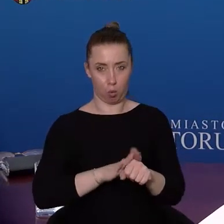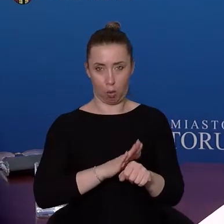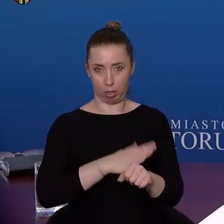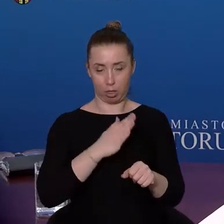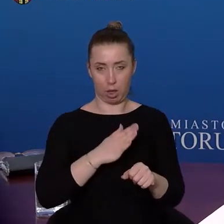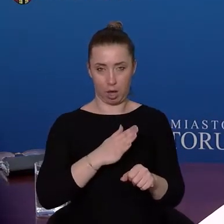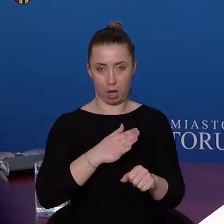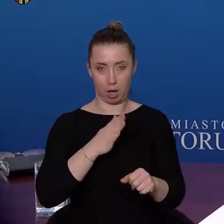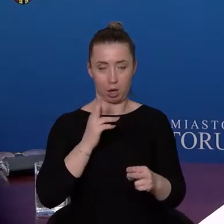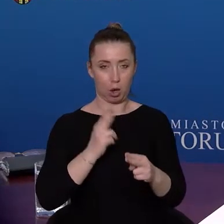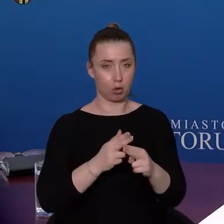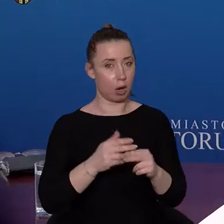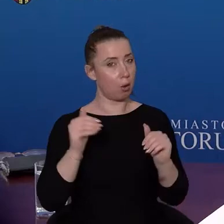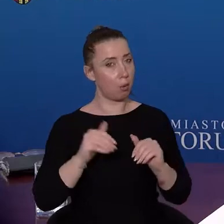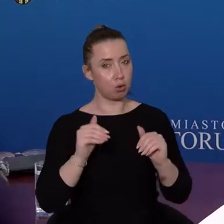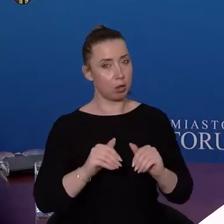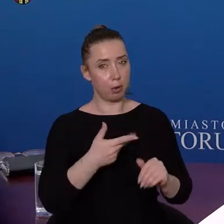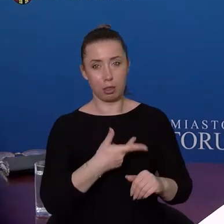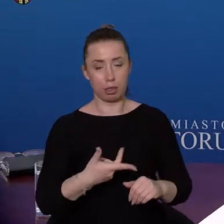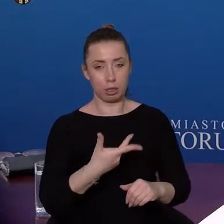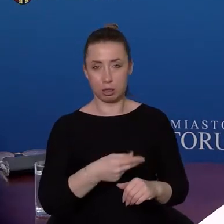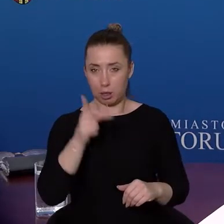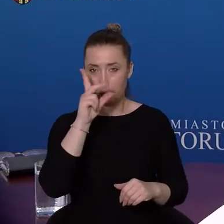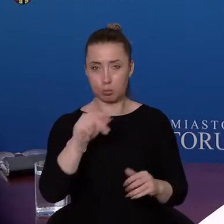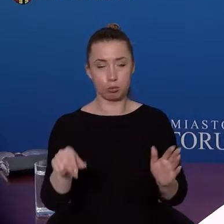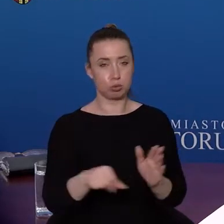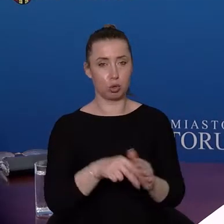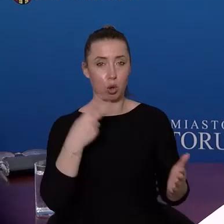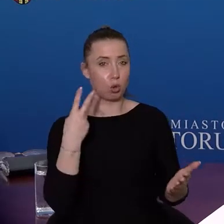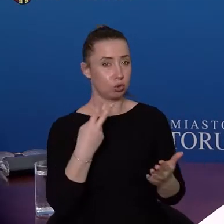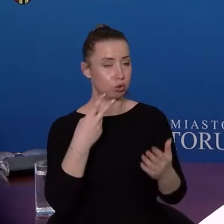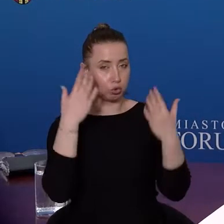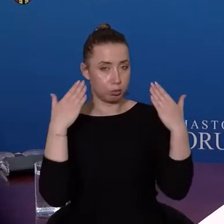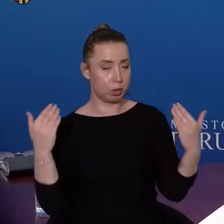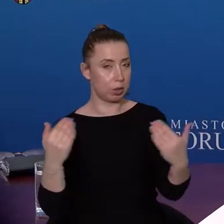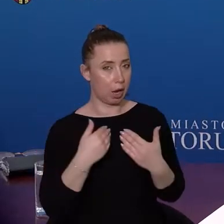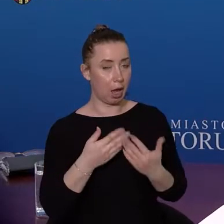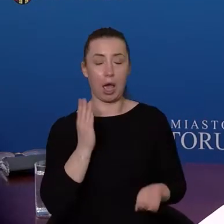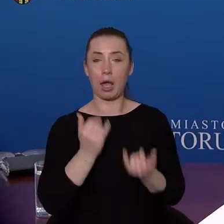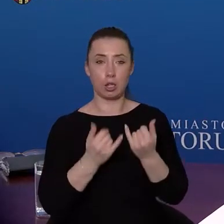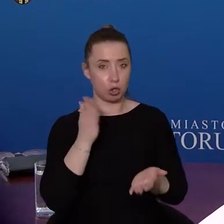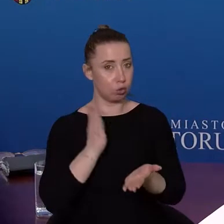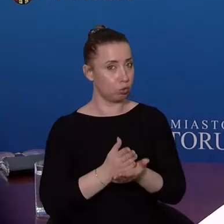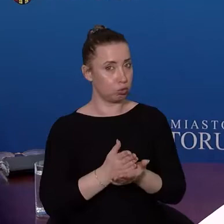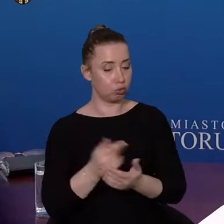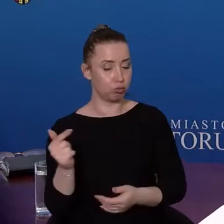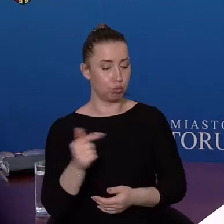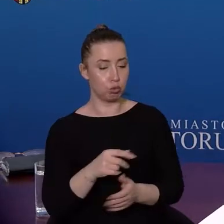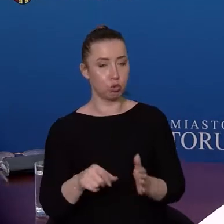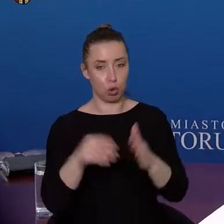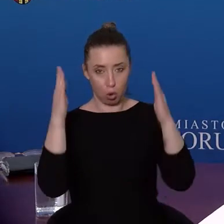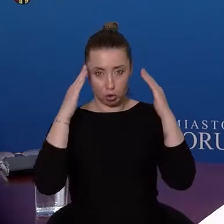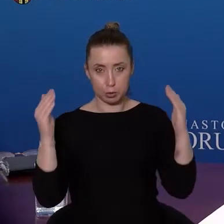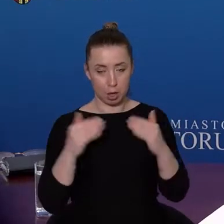Możemy nie trafić do szpitala, możemy wrócić z tego szpitala, jeżeli już tam trafimy. Ale to